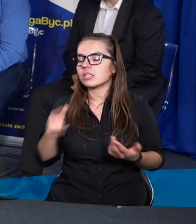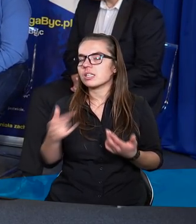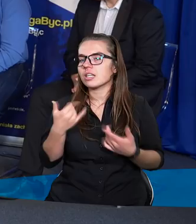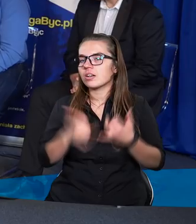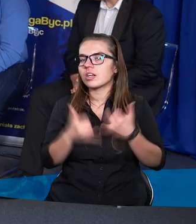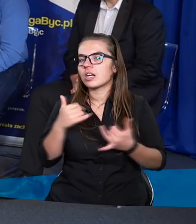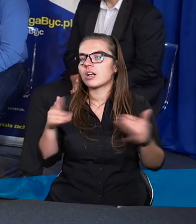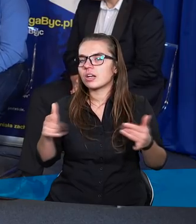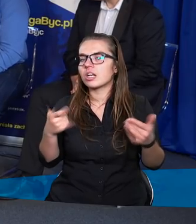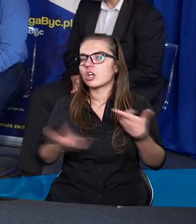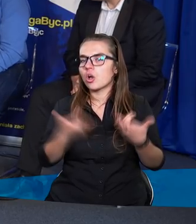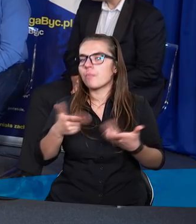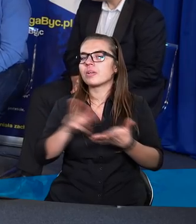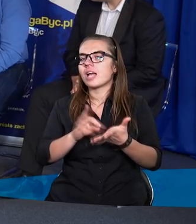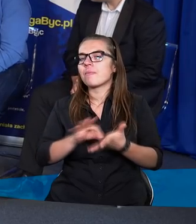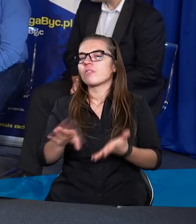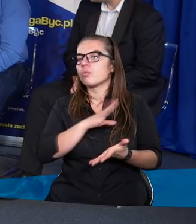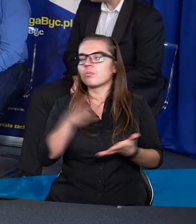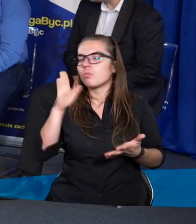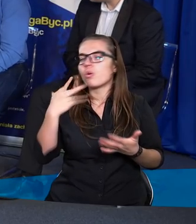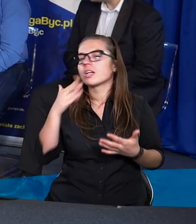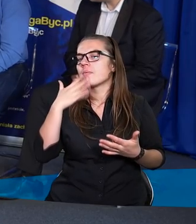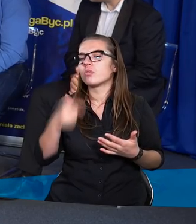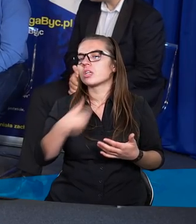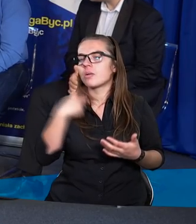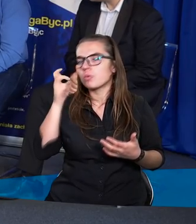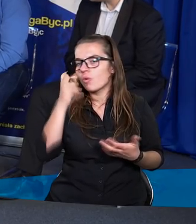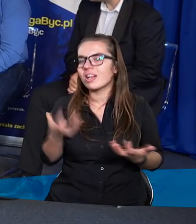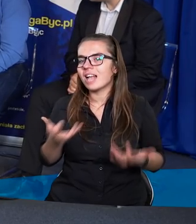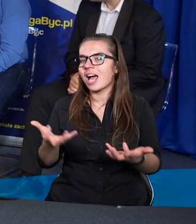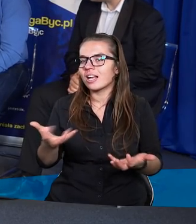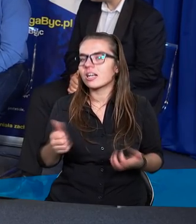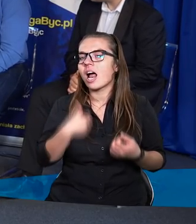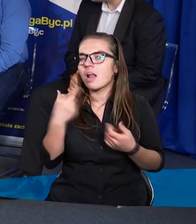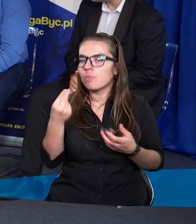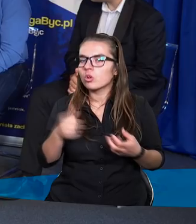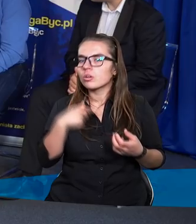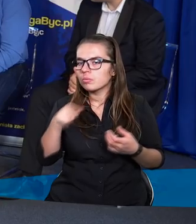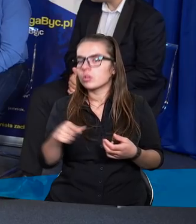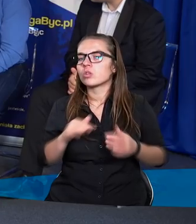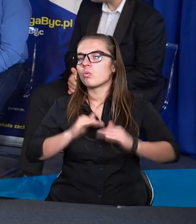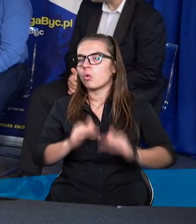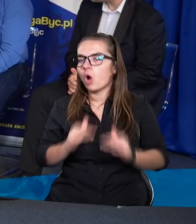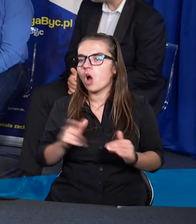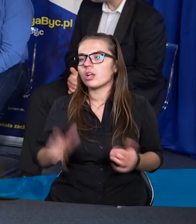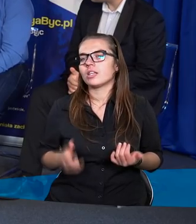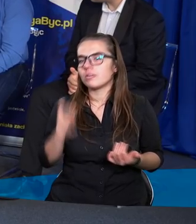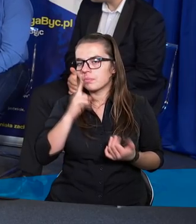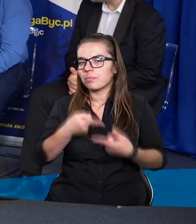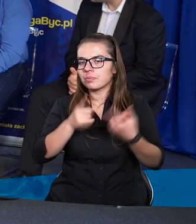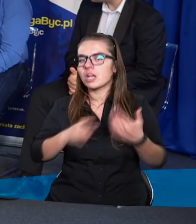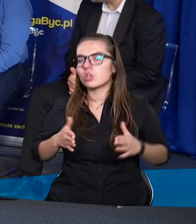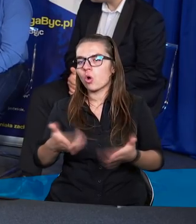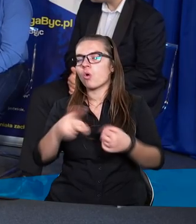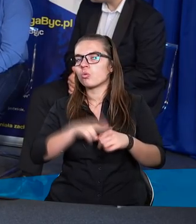Jeżeli z niego zjesz, na pewno umrzesz. Bóg nie mówił tego po to, żeby człowieka zachęcić, ale po to, żeby go ochronić, prawda? Przed